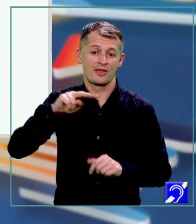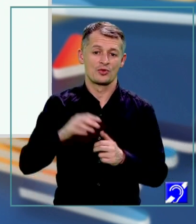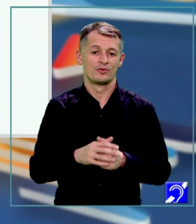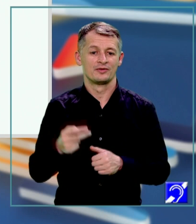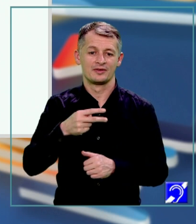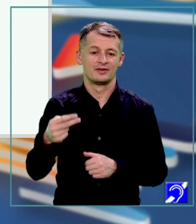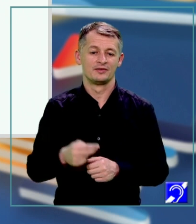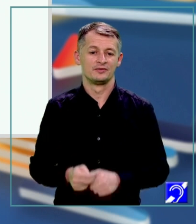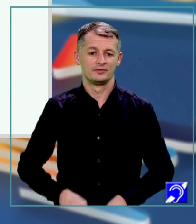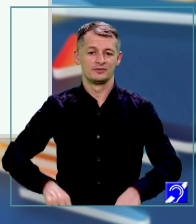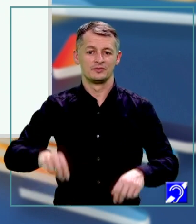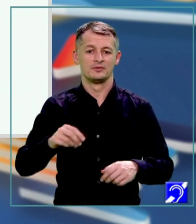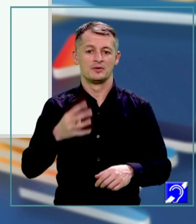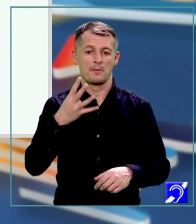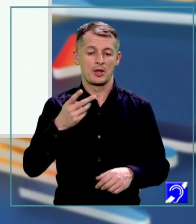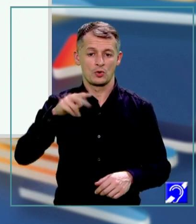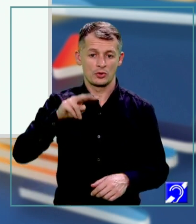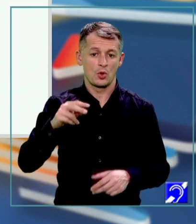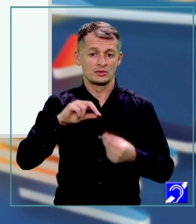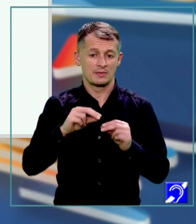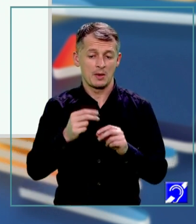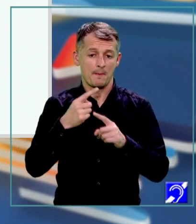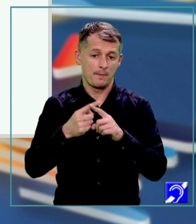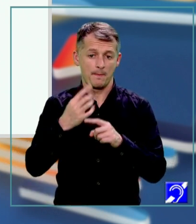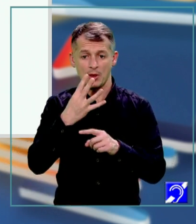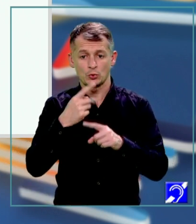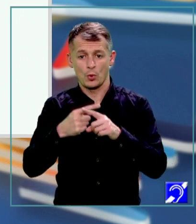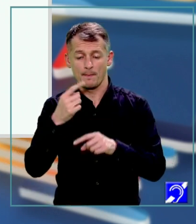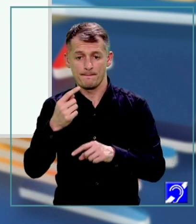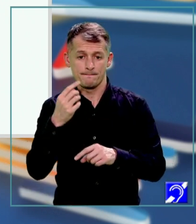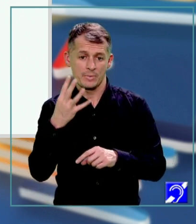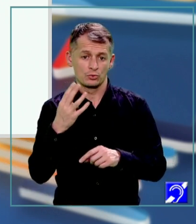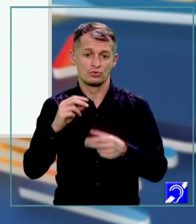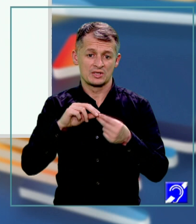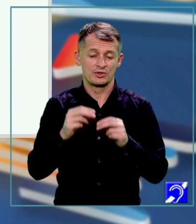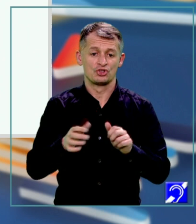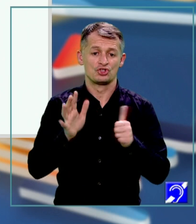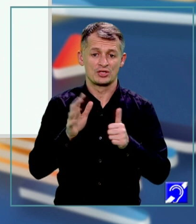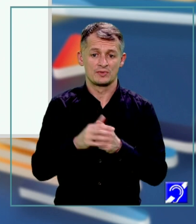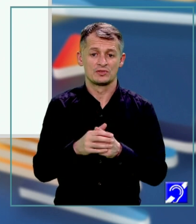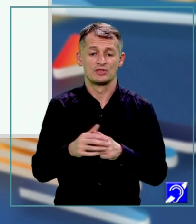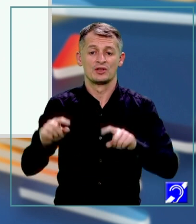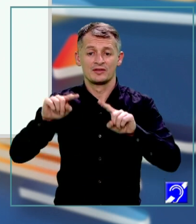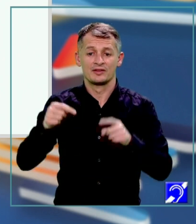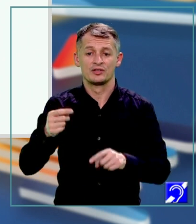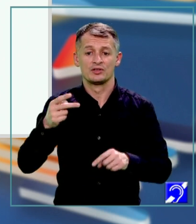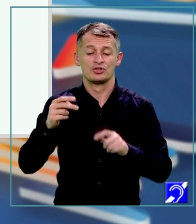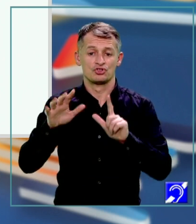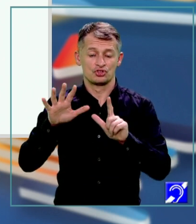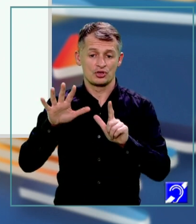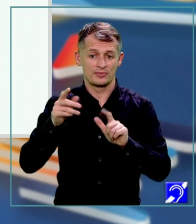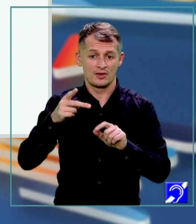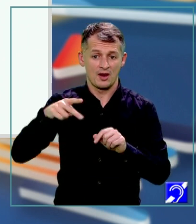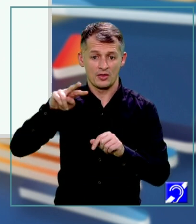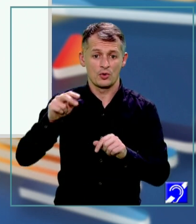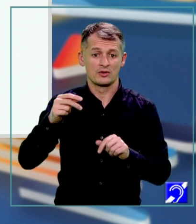radical din. 4 la a doua înseamnă 4 ori 4, 16, minus radical din 7 la a doua este 7.